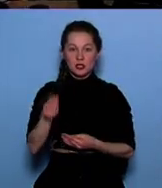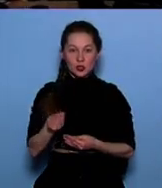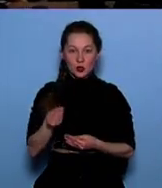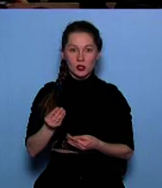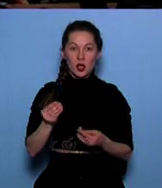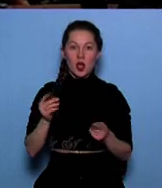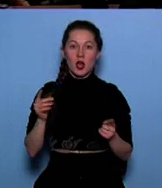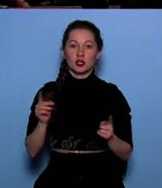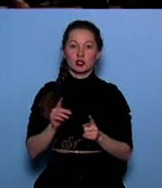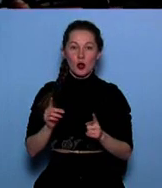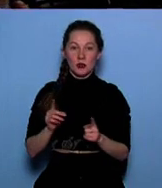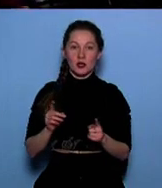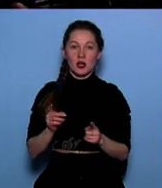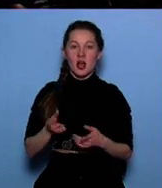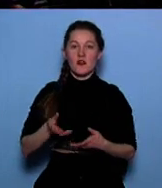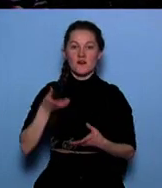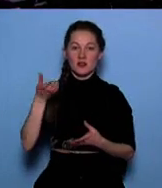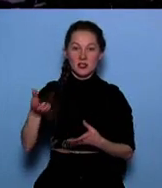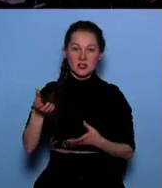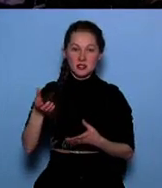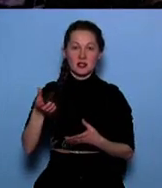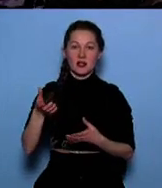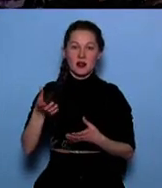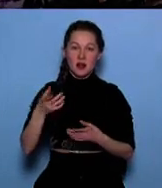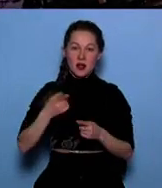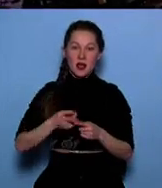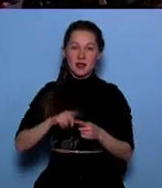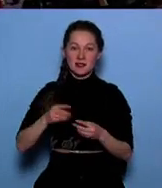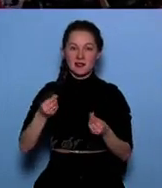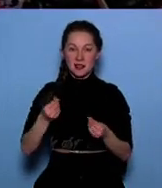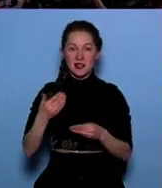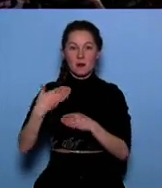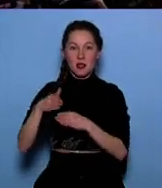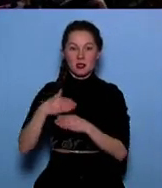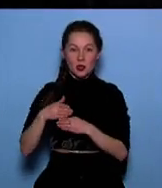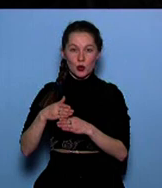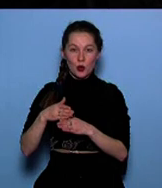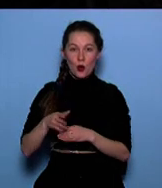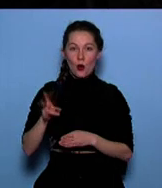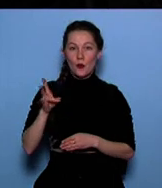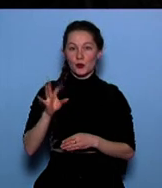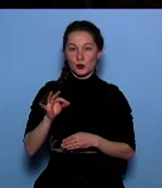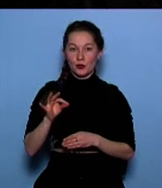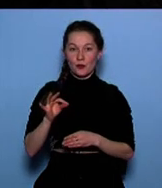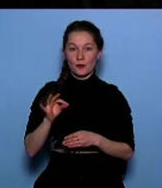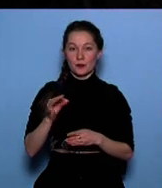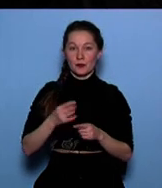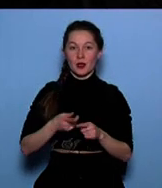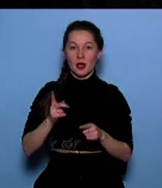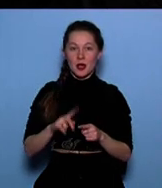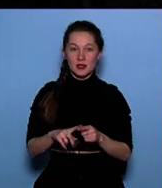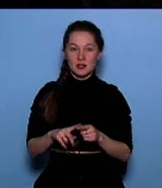чтобы семья могла внести эти деньги в ипотеку. Но вот этих мер